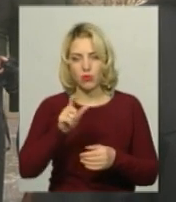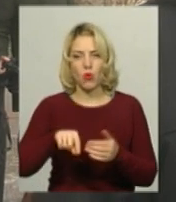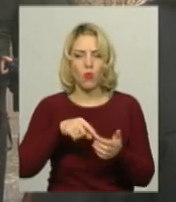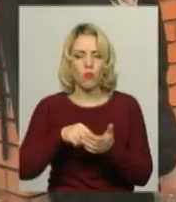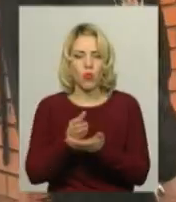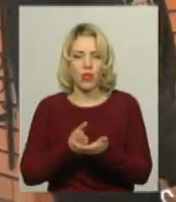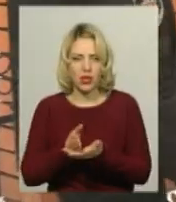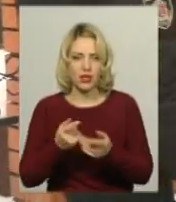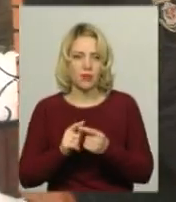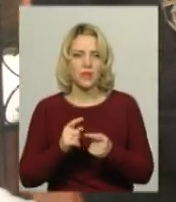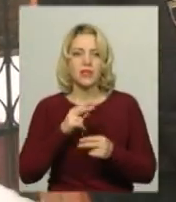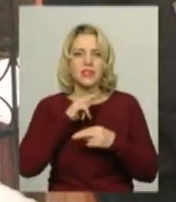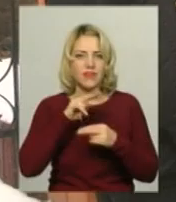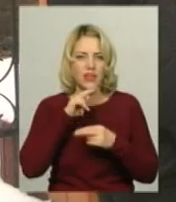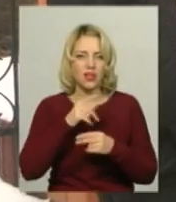увагу.